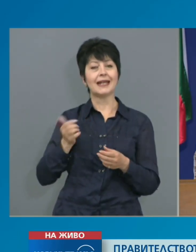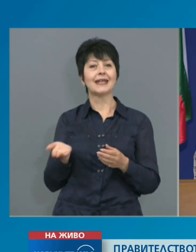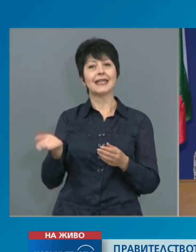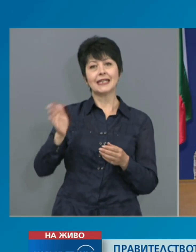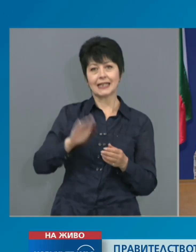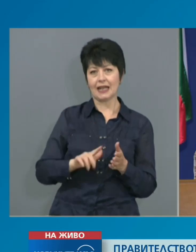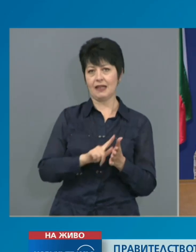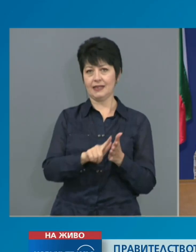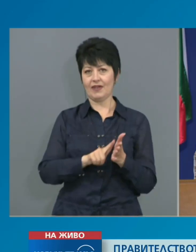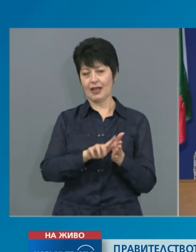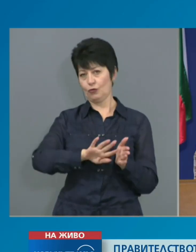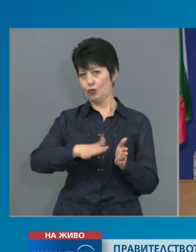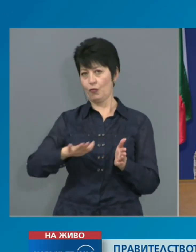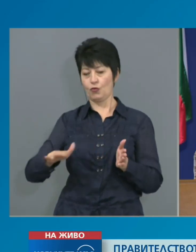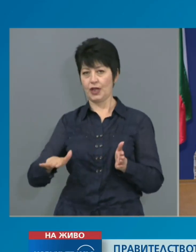извареното положение.